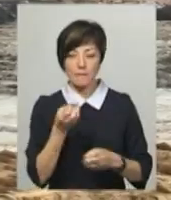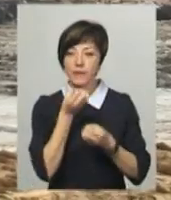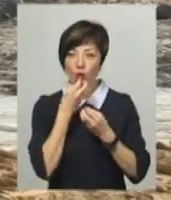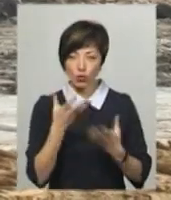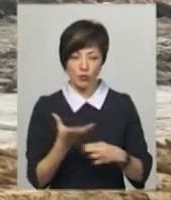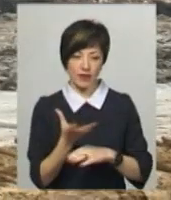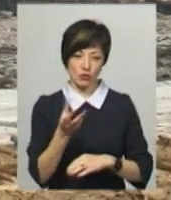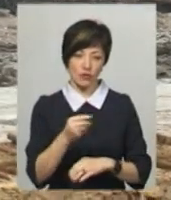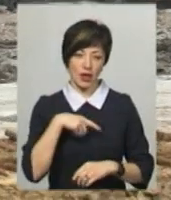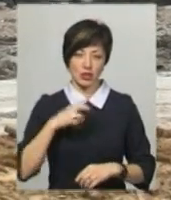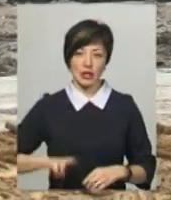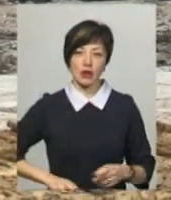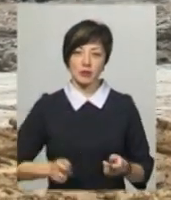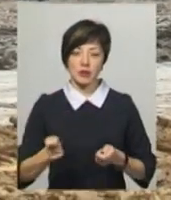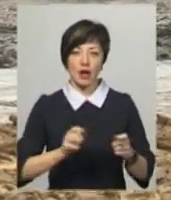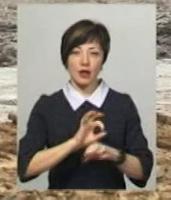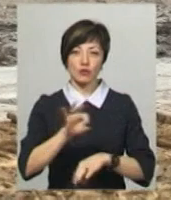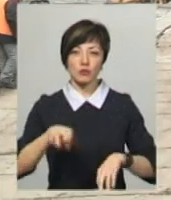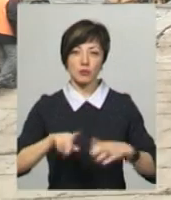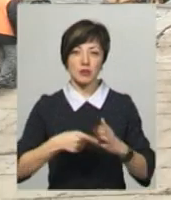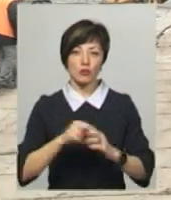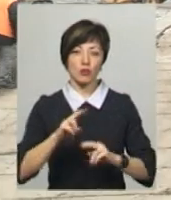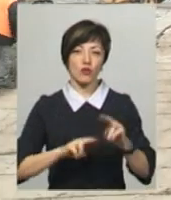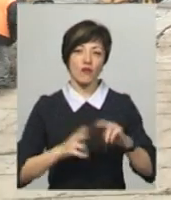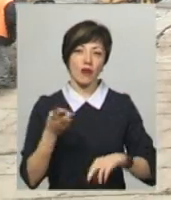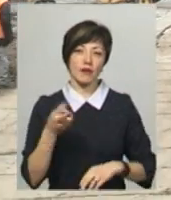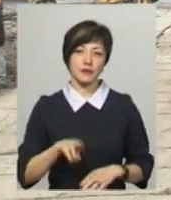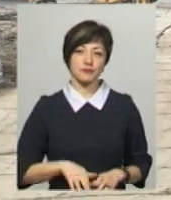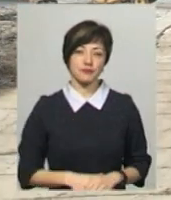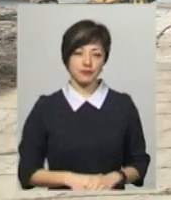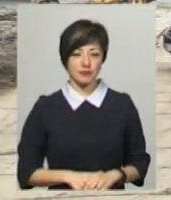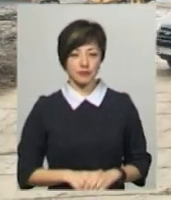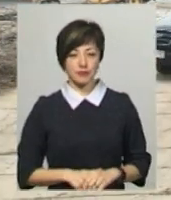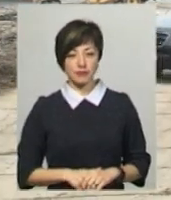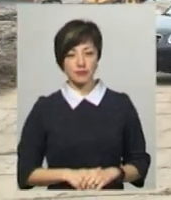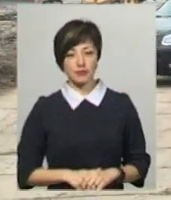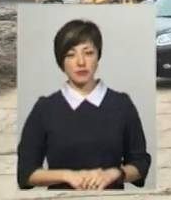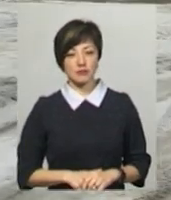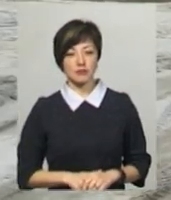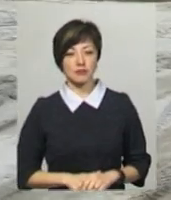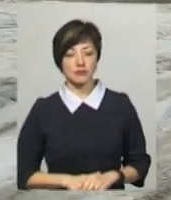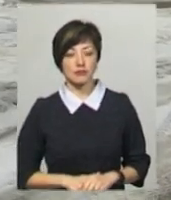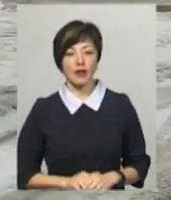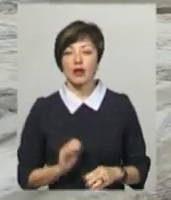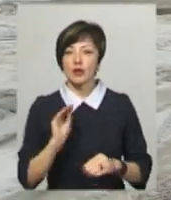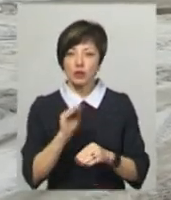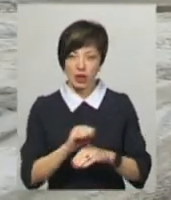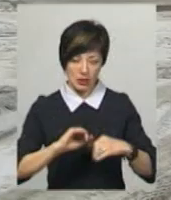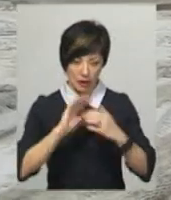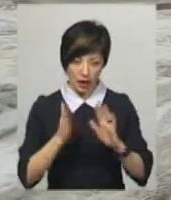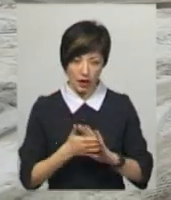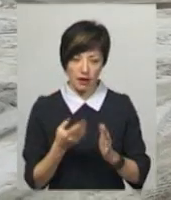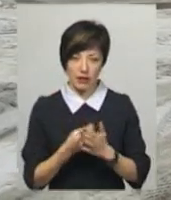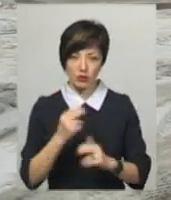фінансуванні, каже директор департаменту архітектури, містопудування та земельних ресурсів міста Олександр Чорнієвич. Та додає, загальна